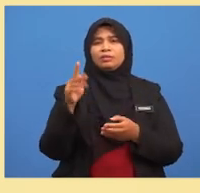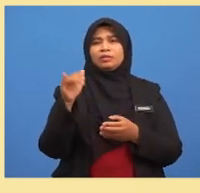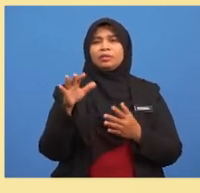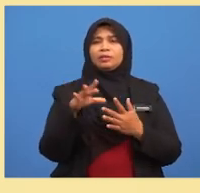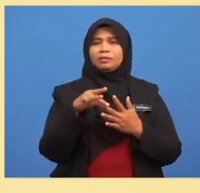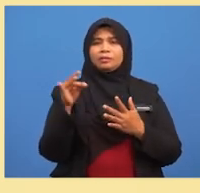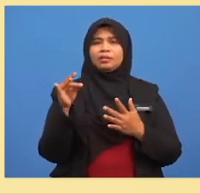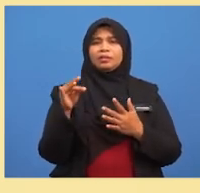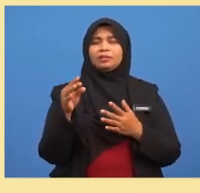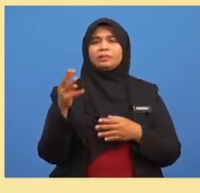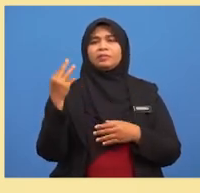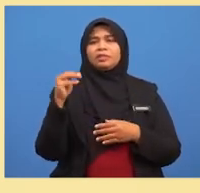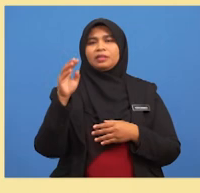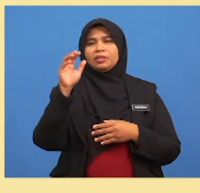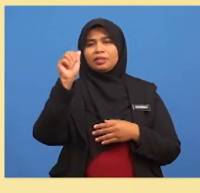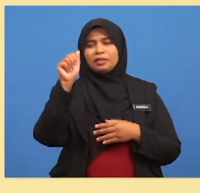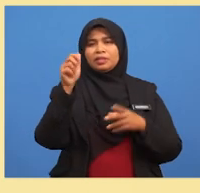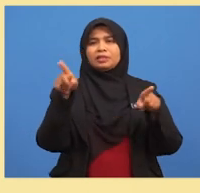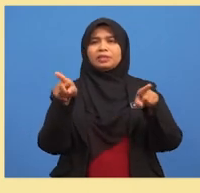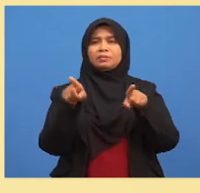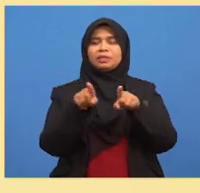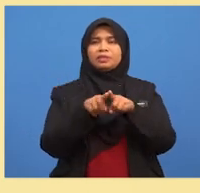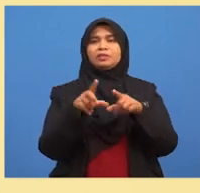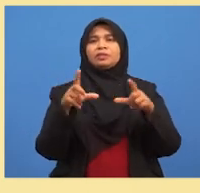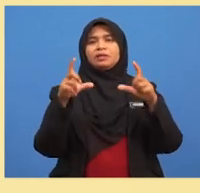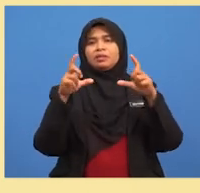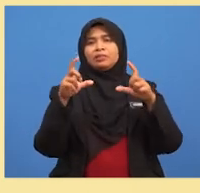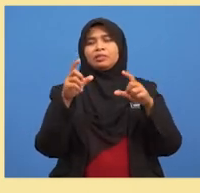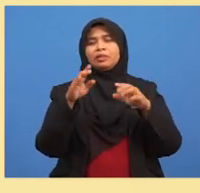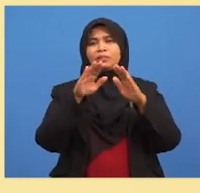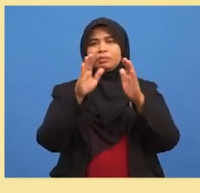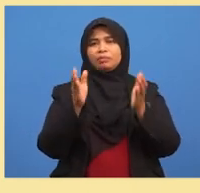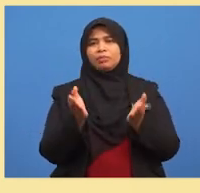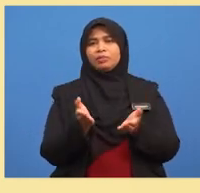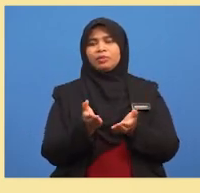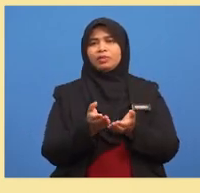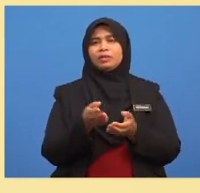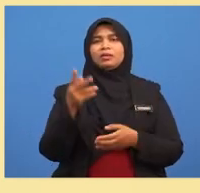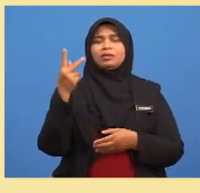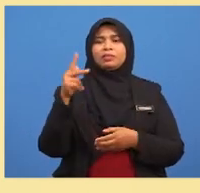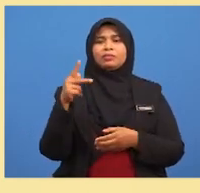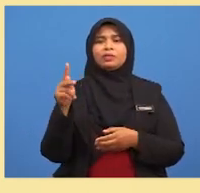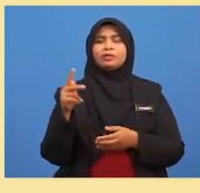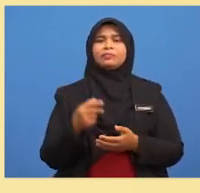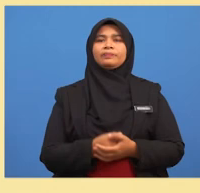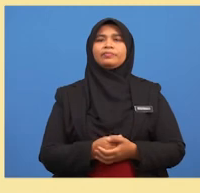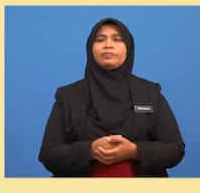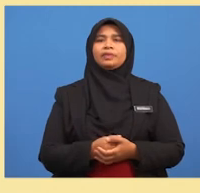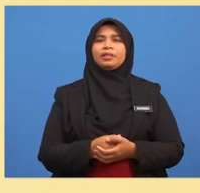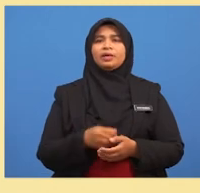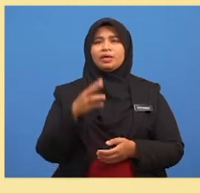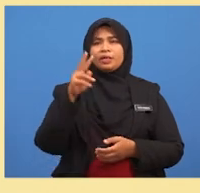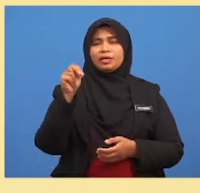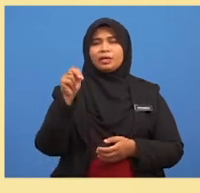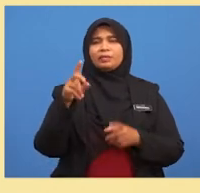Maka A sama dengan dalam kurungan set bola kuning Dan